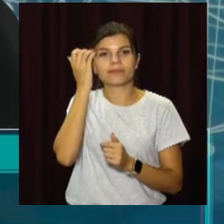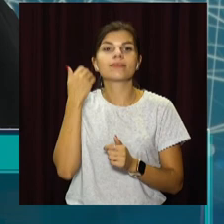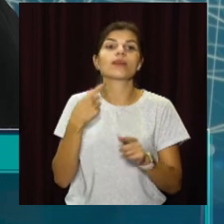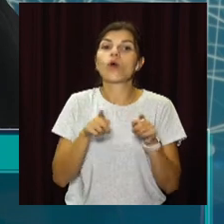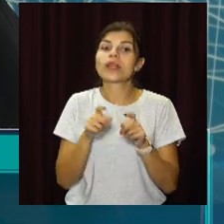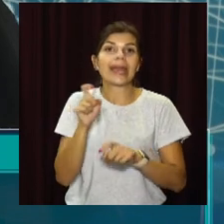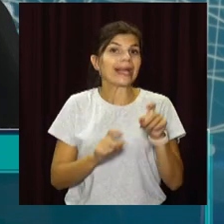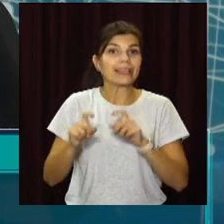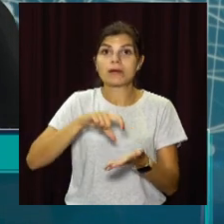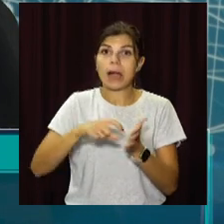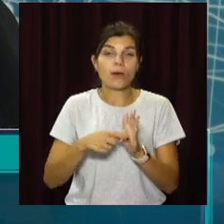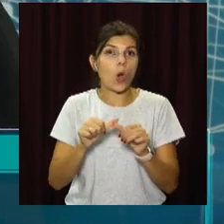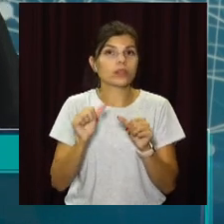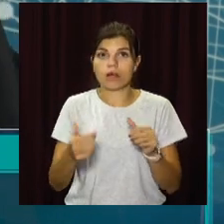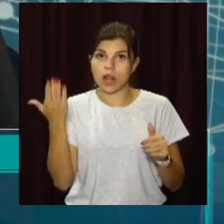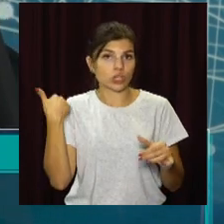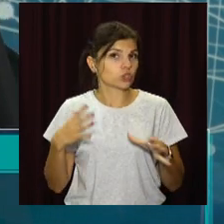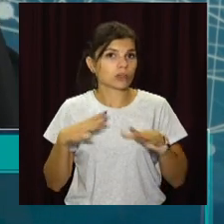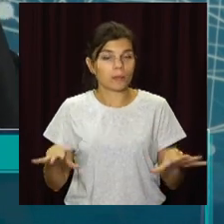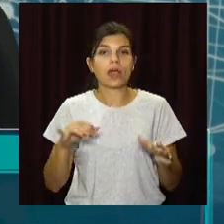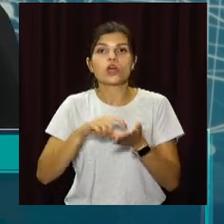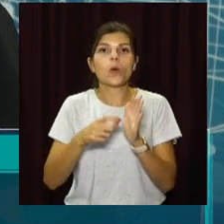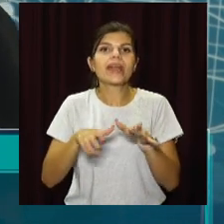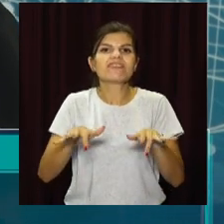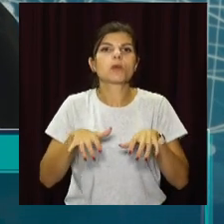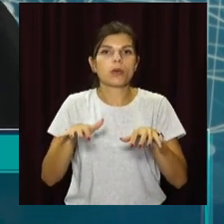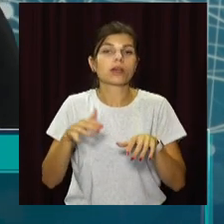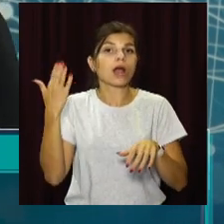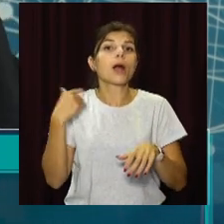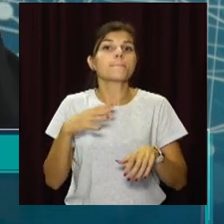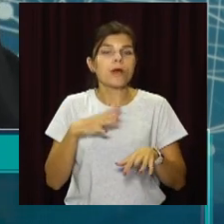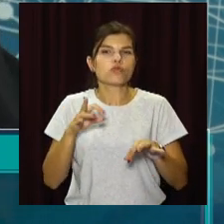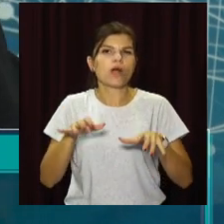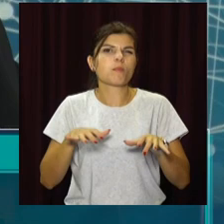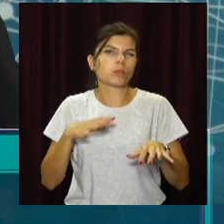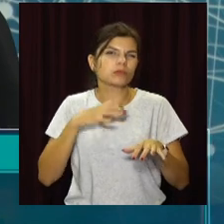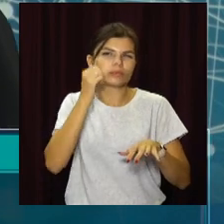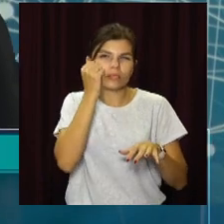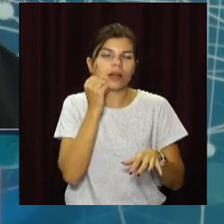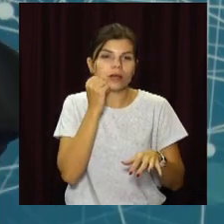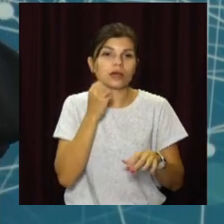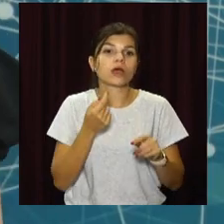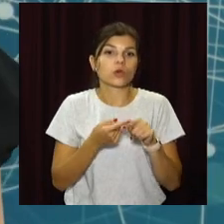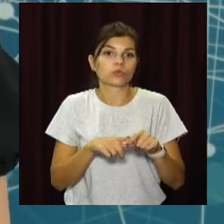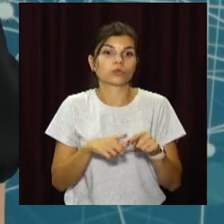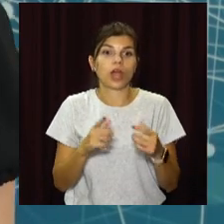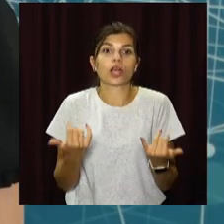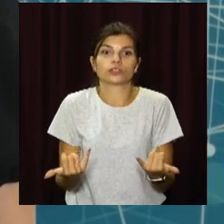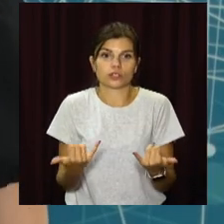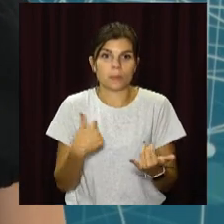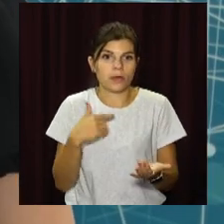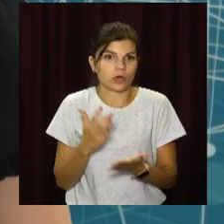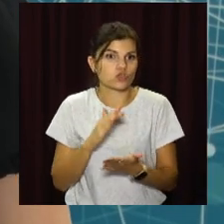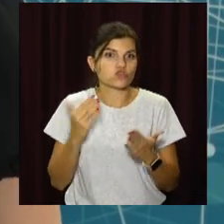мабуть, раніше не було. І кабінети інформатики у нас були, але комп'ютери були за старі. Тому наразі ми маємо